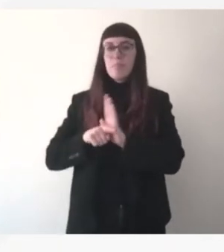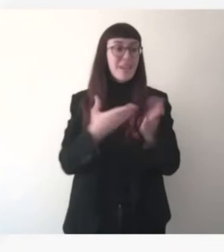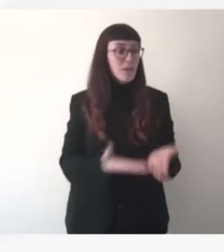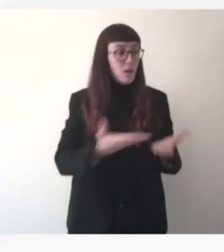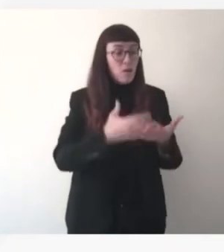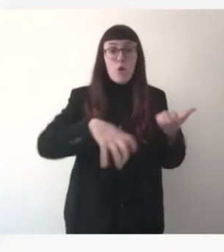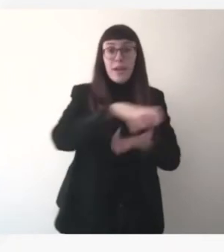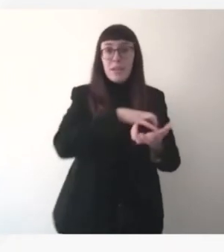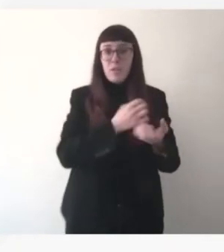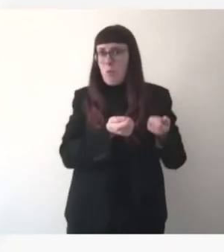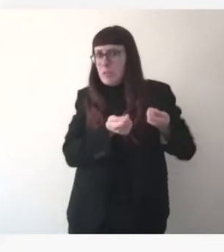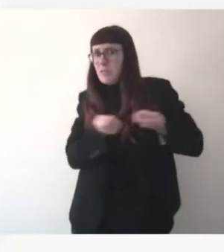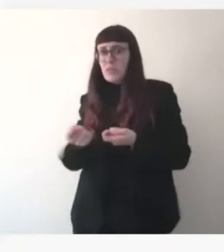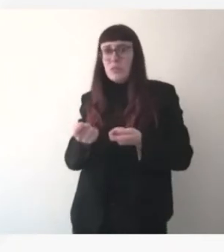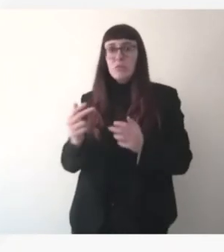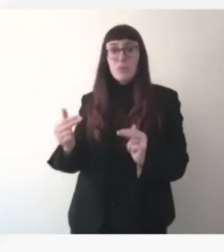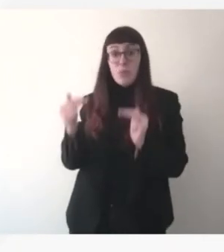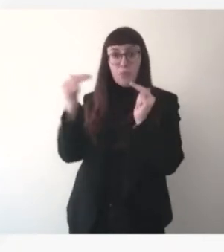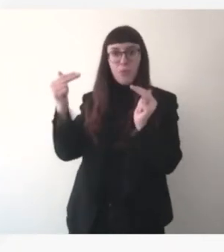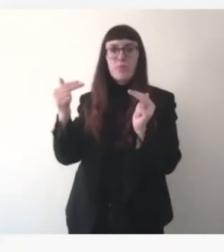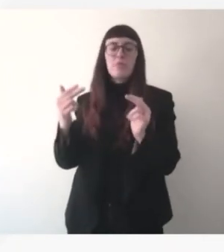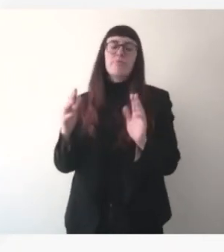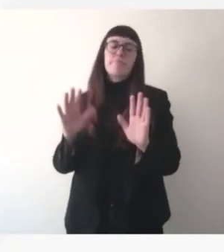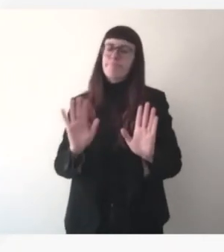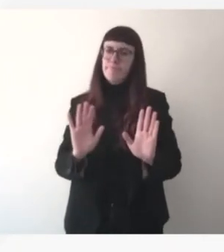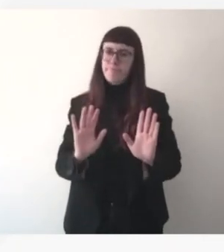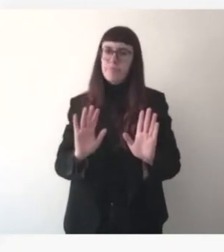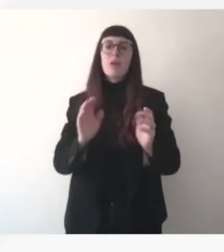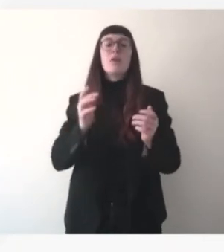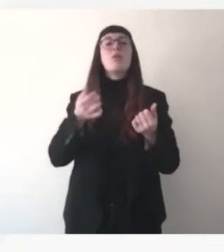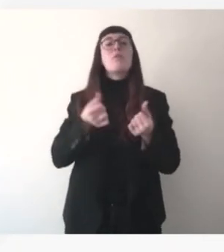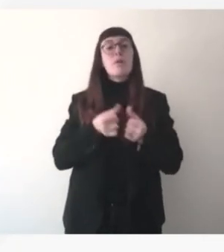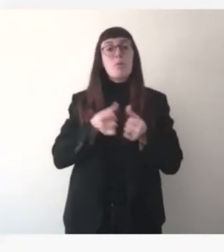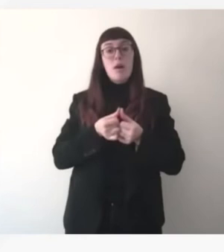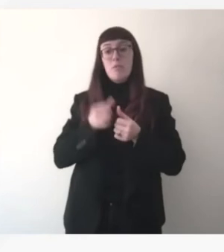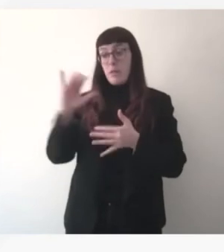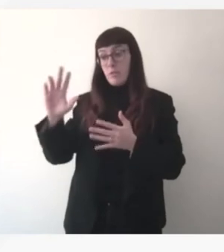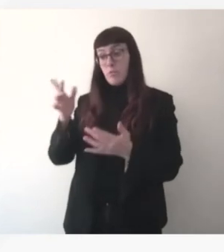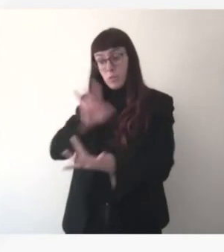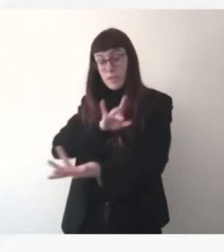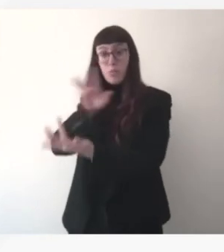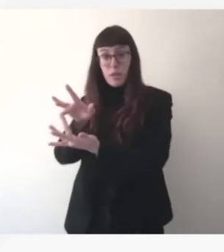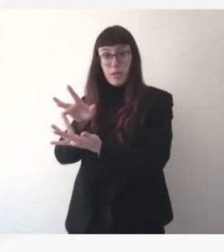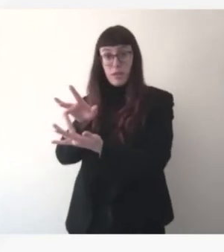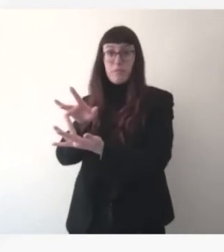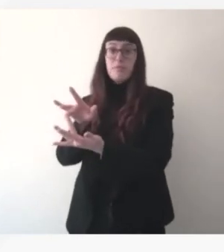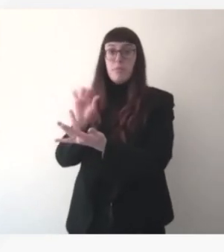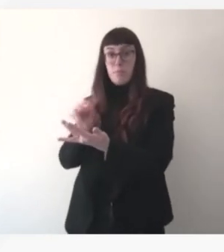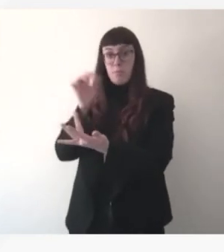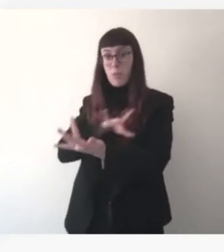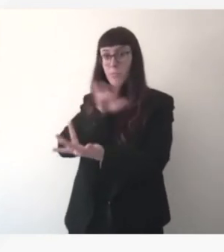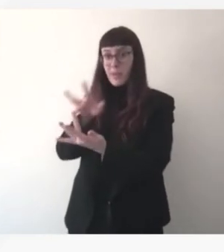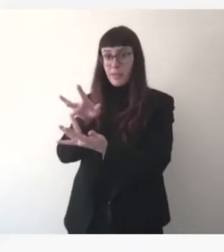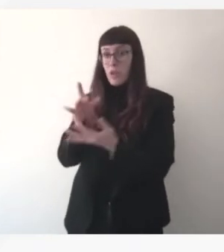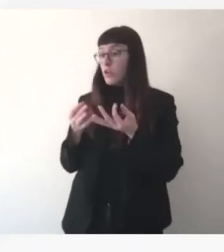Donc, nous avons fait deux choses. D'abord, nous avons pris contact avec l'ensemble des OIV dans la période actuelle pour les sensibiliser. Je ne suis pas